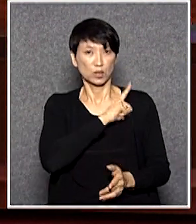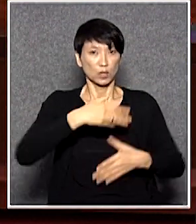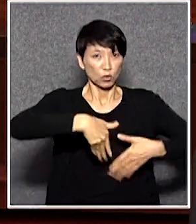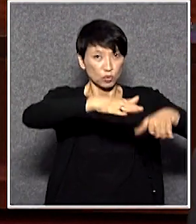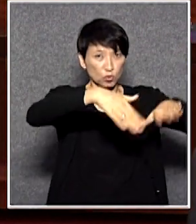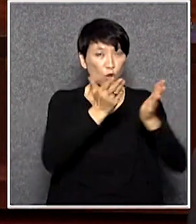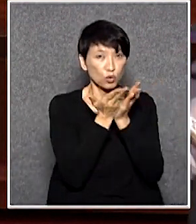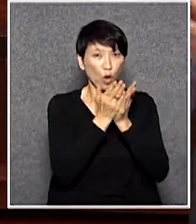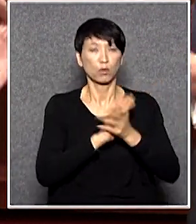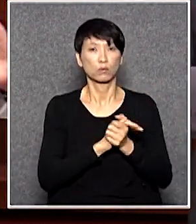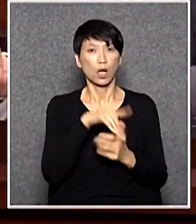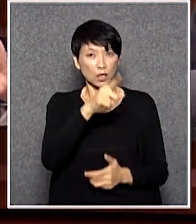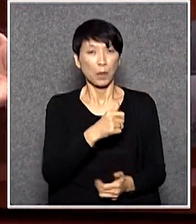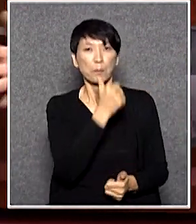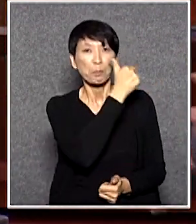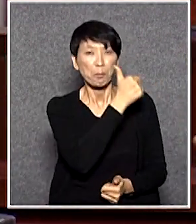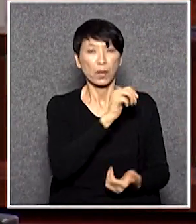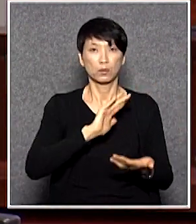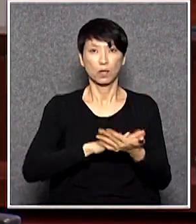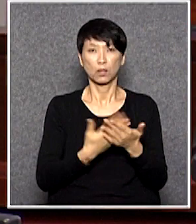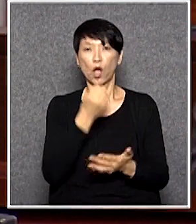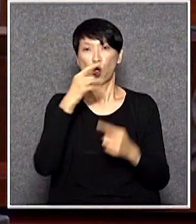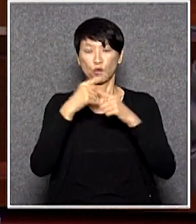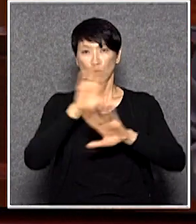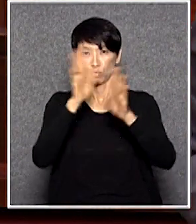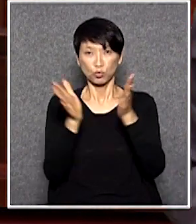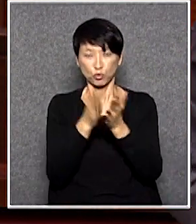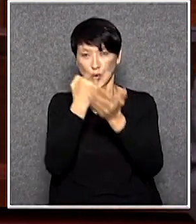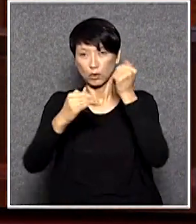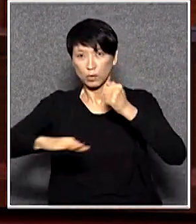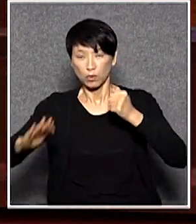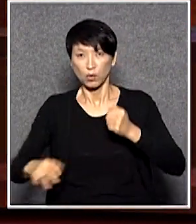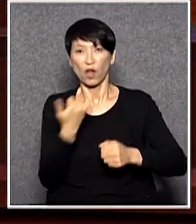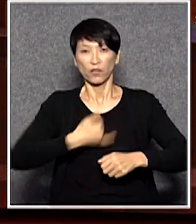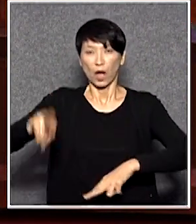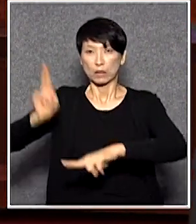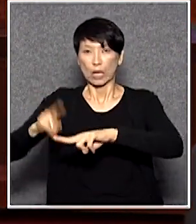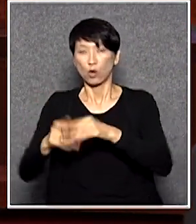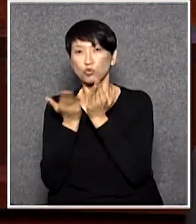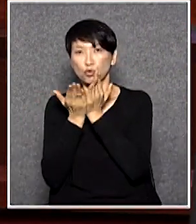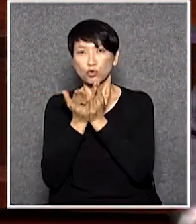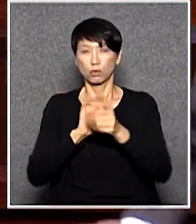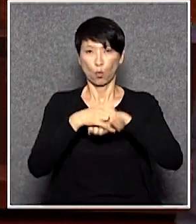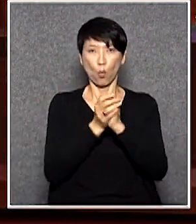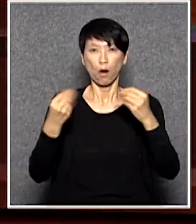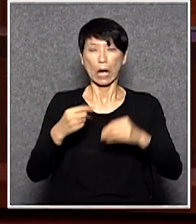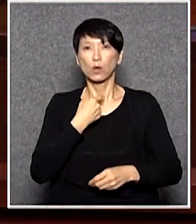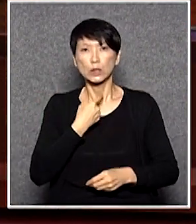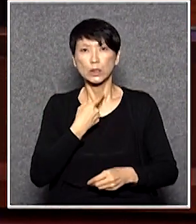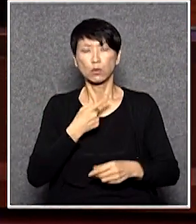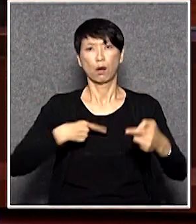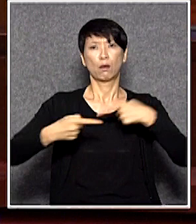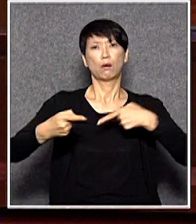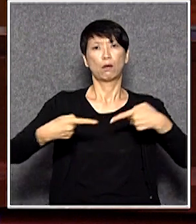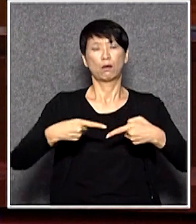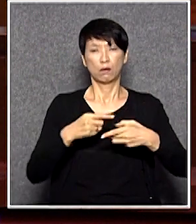你有本事跟著香港人的子女就要去國情教育國民教育是不是不通的嘛這個是